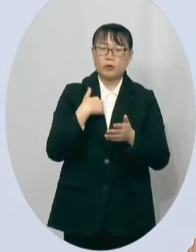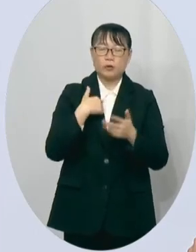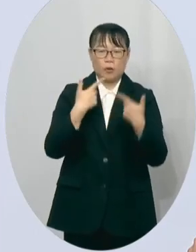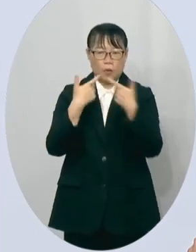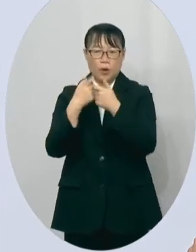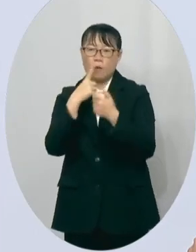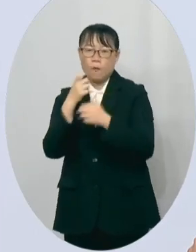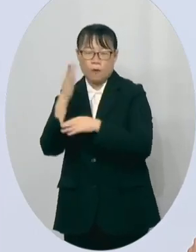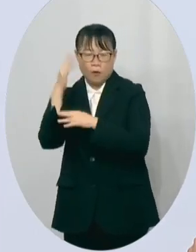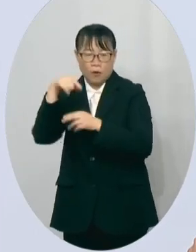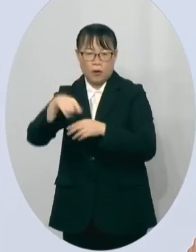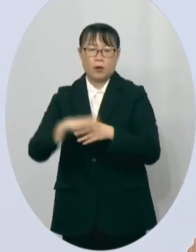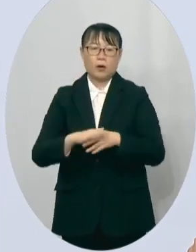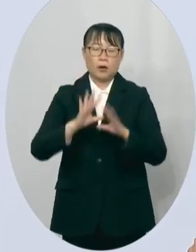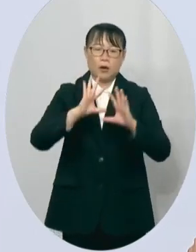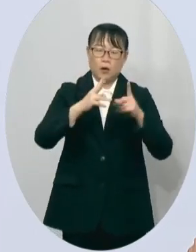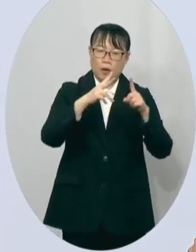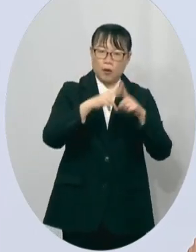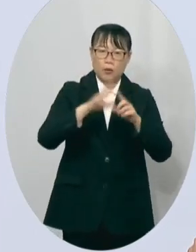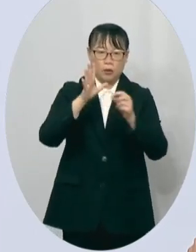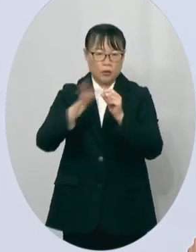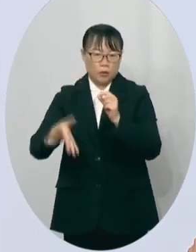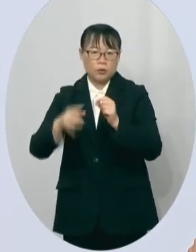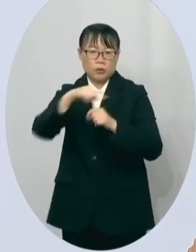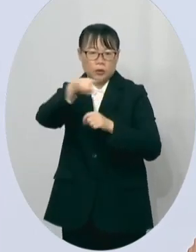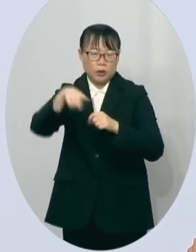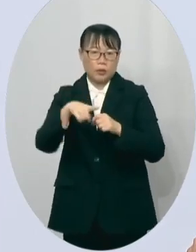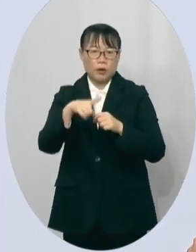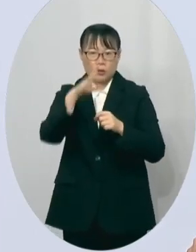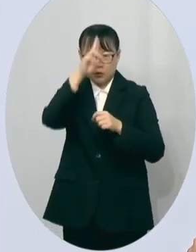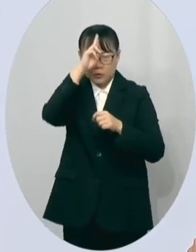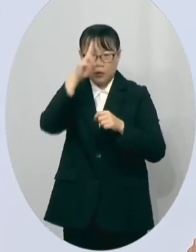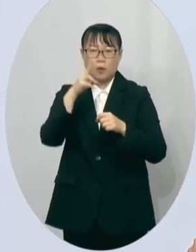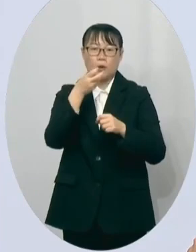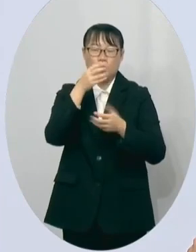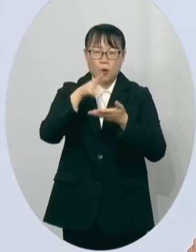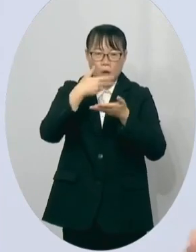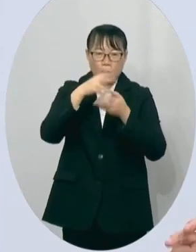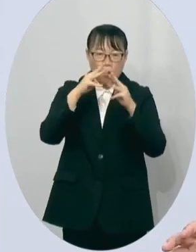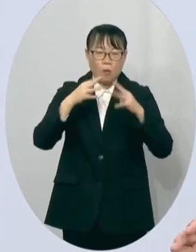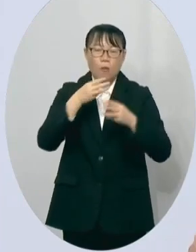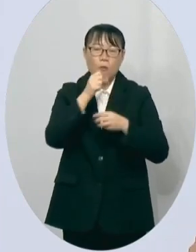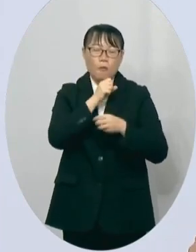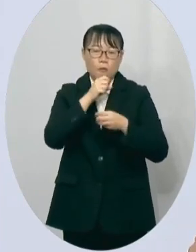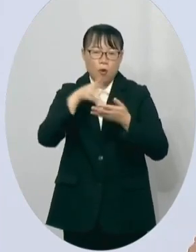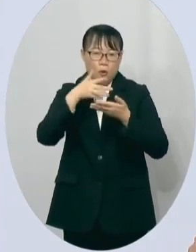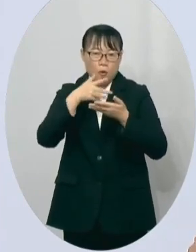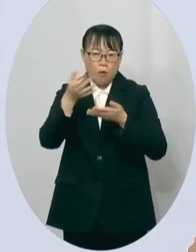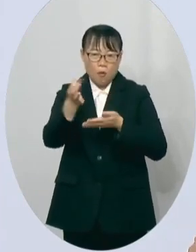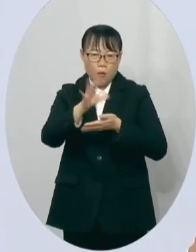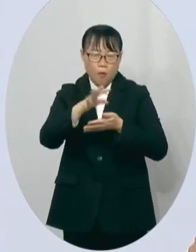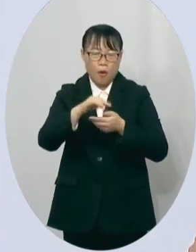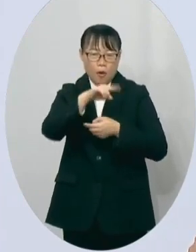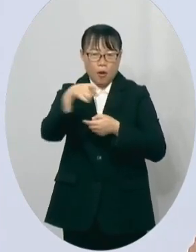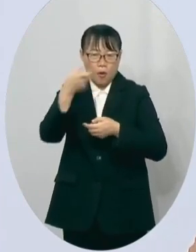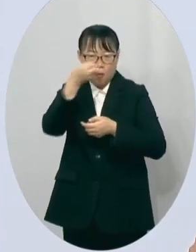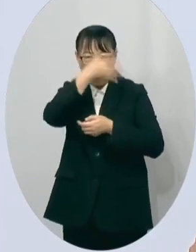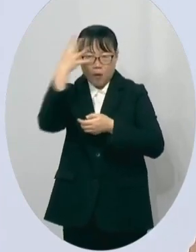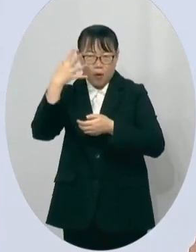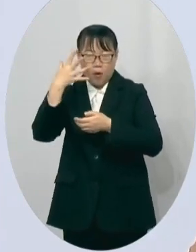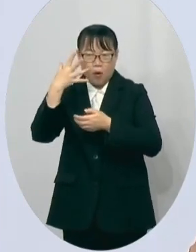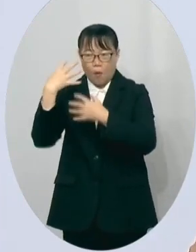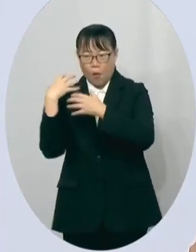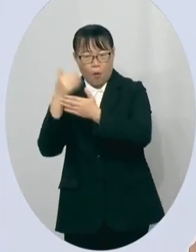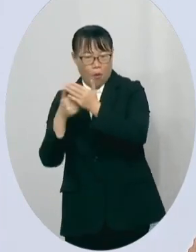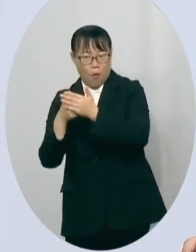营养午餐免费而且营养加倍让孩子吃得更好那营养午餐免费就可以减轻年轻人的负担让他们